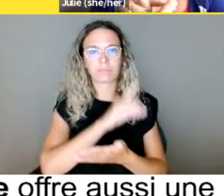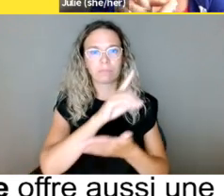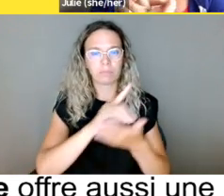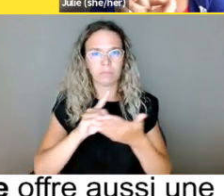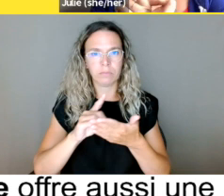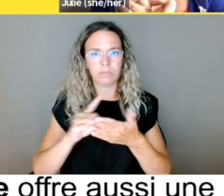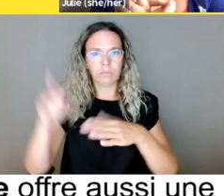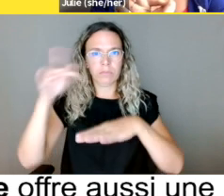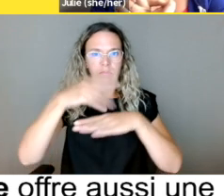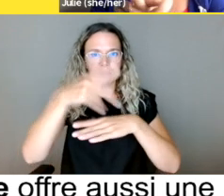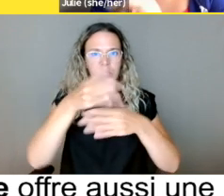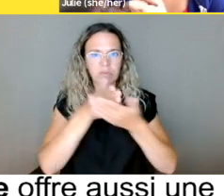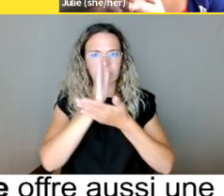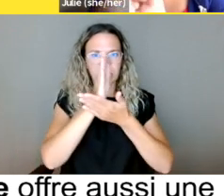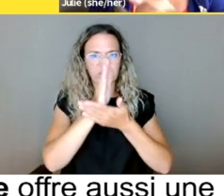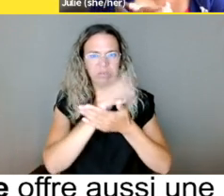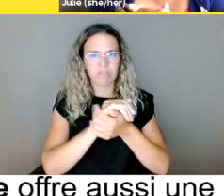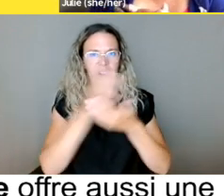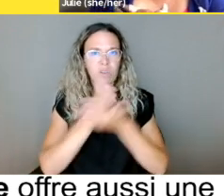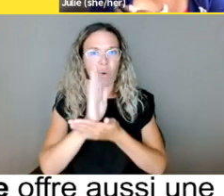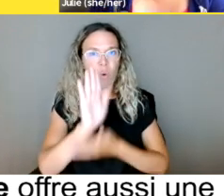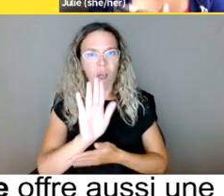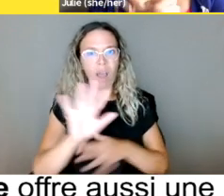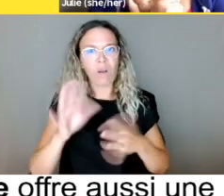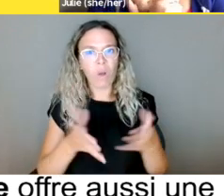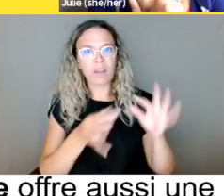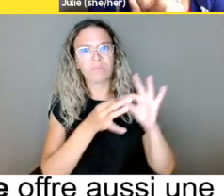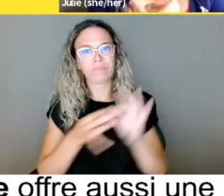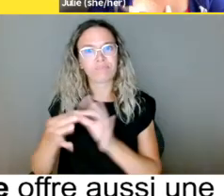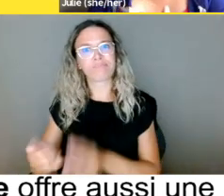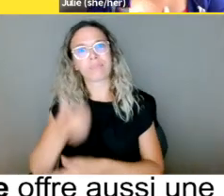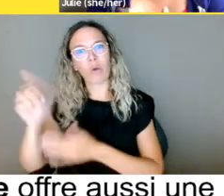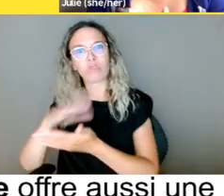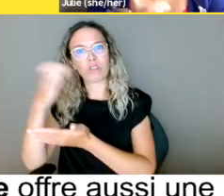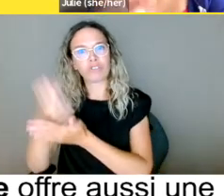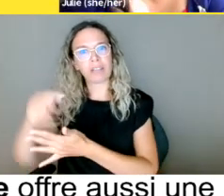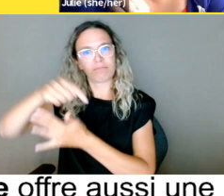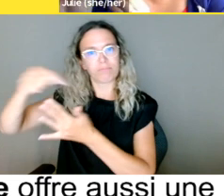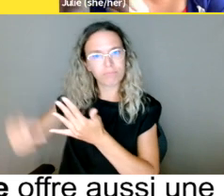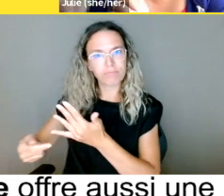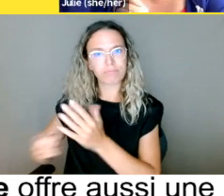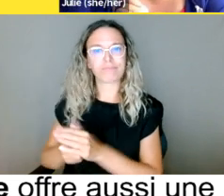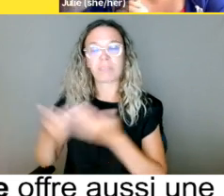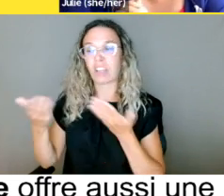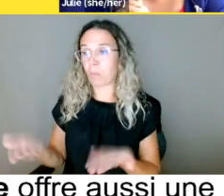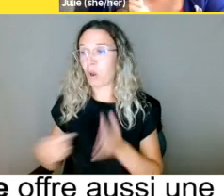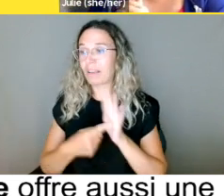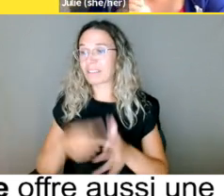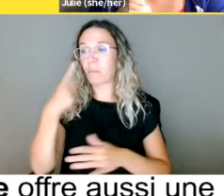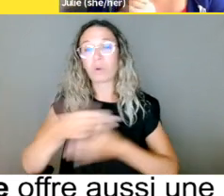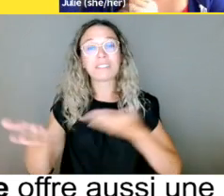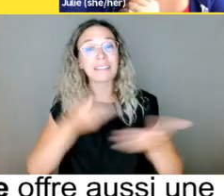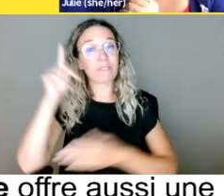a été basée sur votre handicap, et deuxièmement, que cette discrimination a touché à un de vos